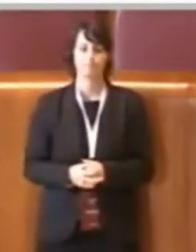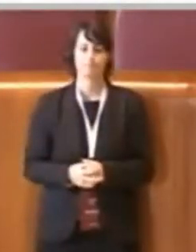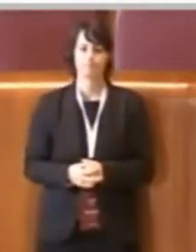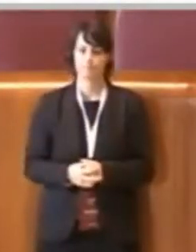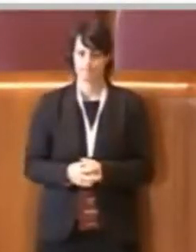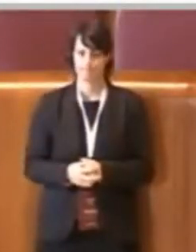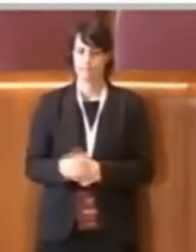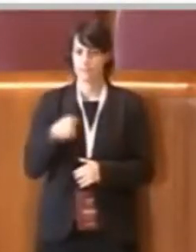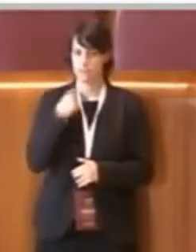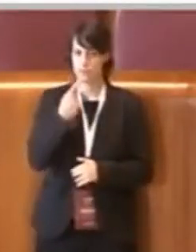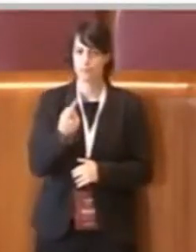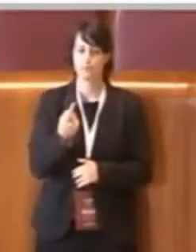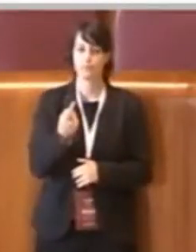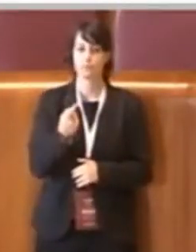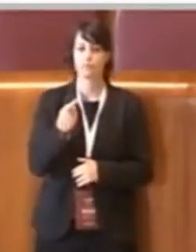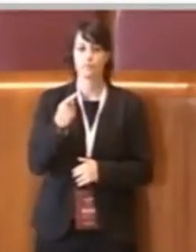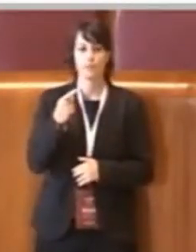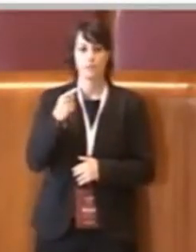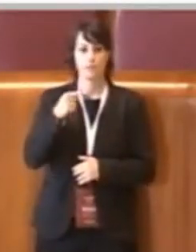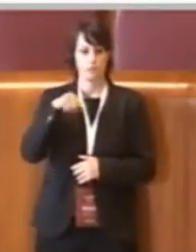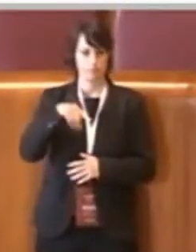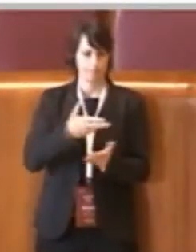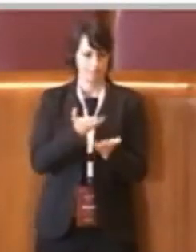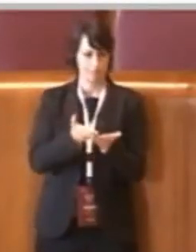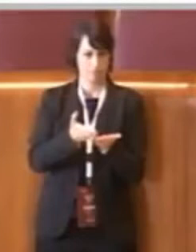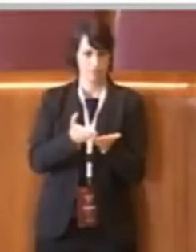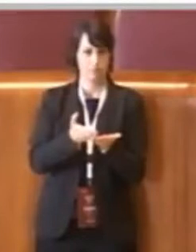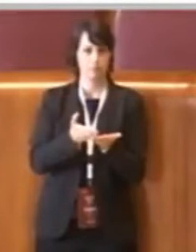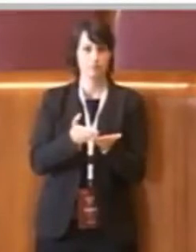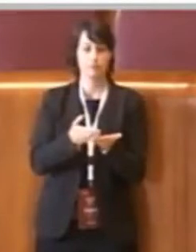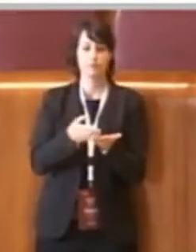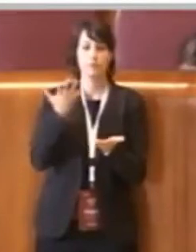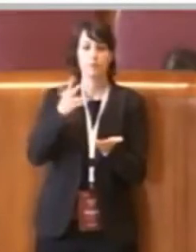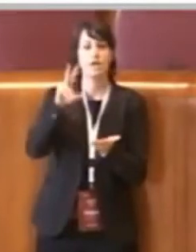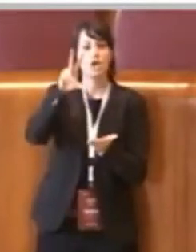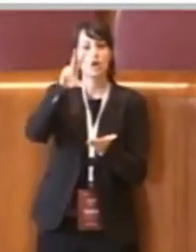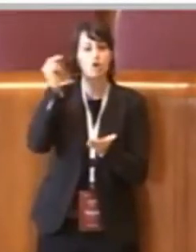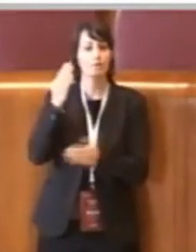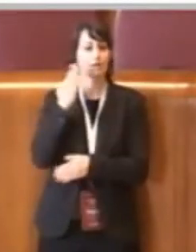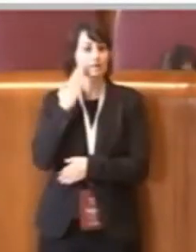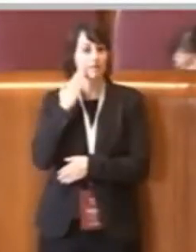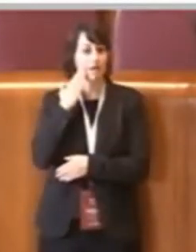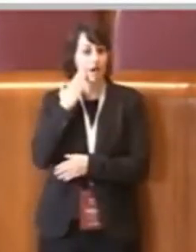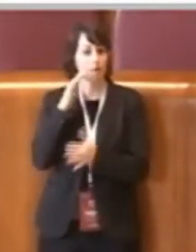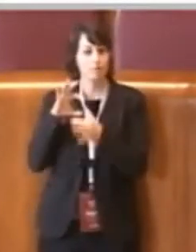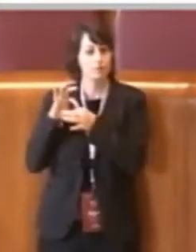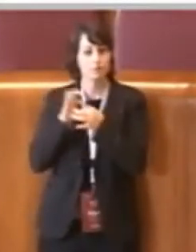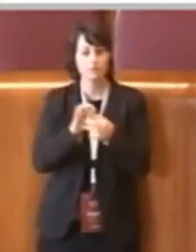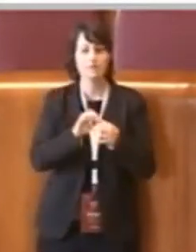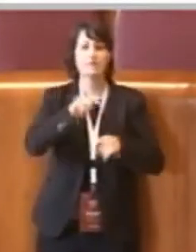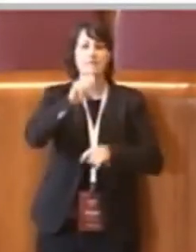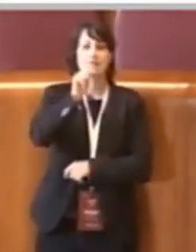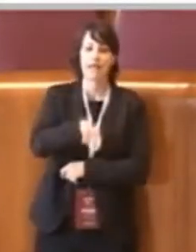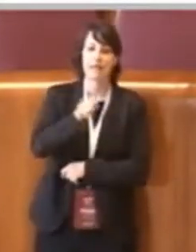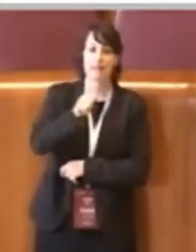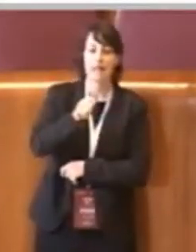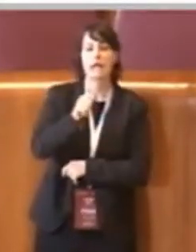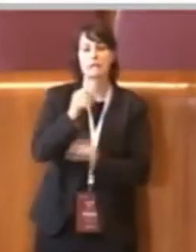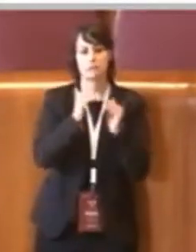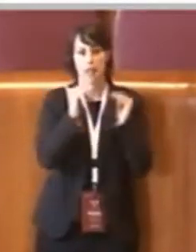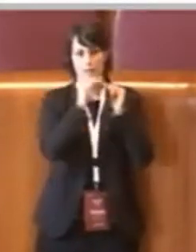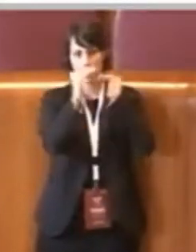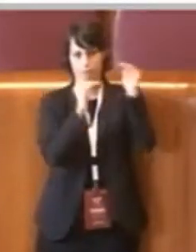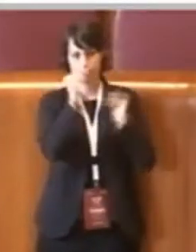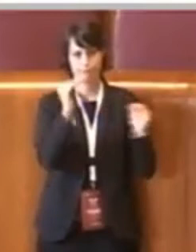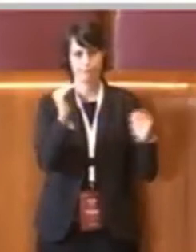Dicevo si tratta di riconoscimento di debiti relativi a sentenze di vario livello nell